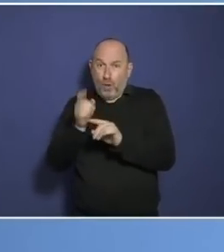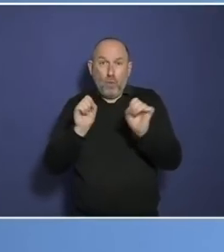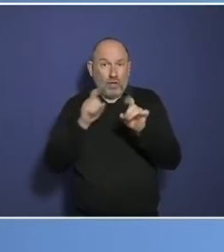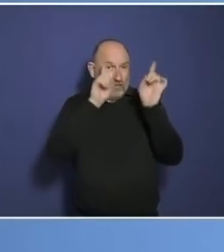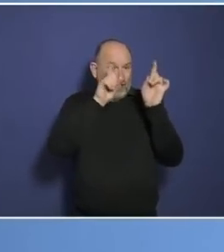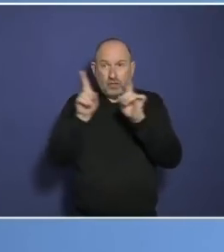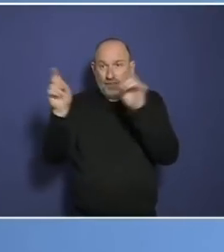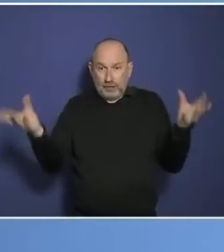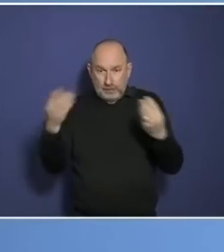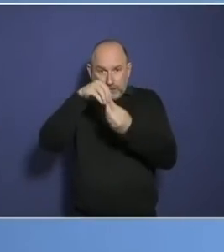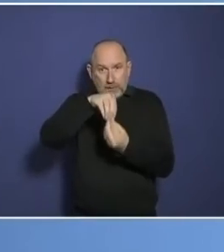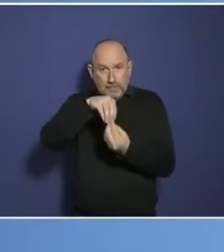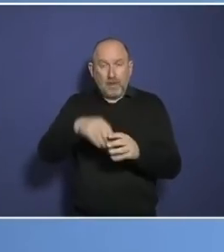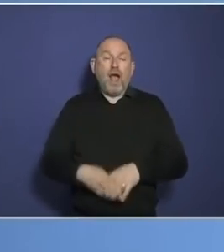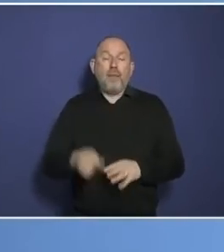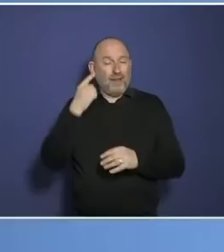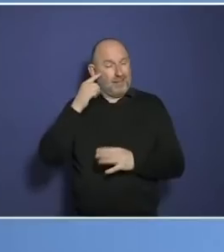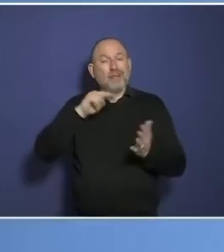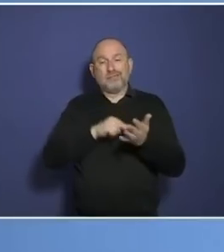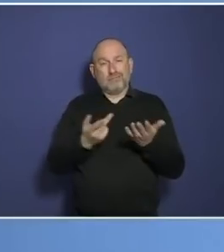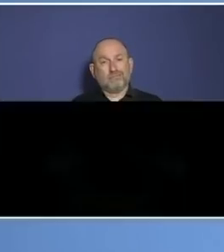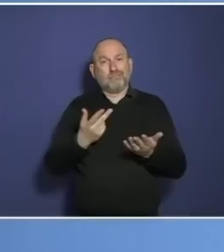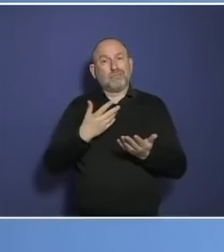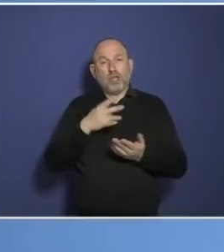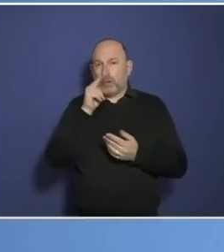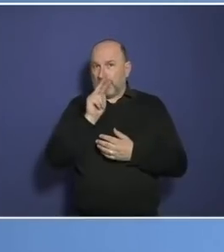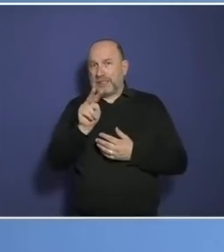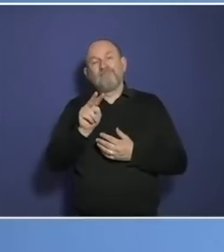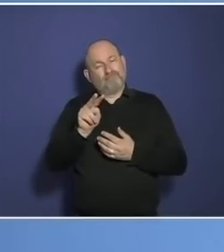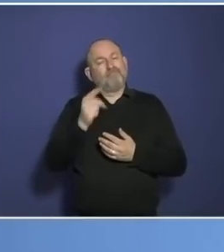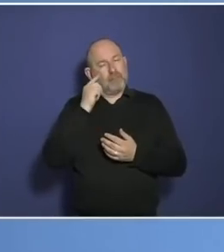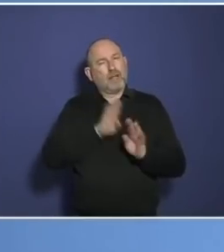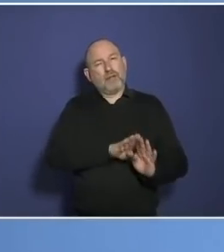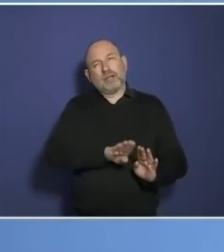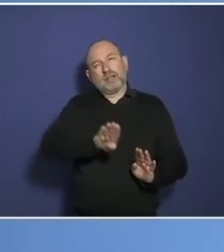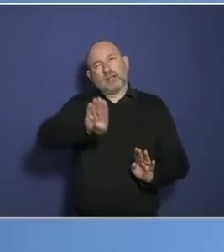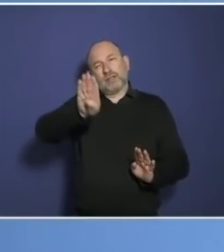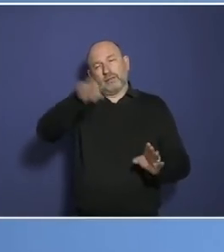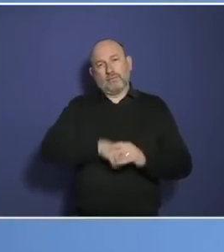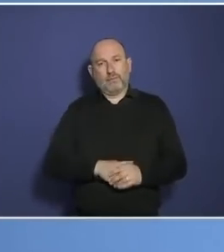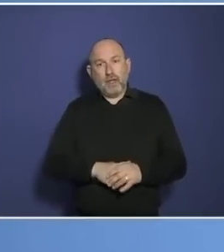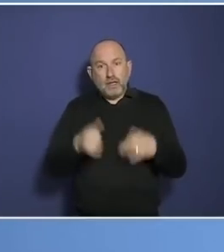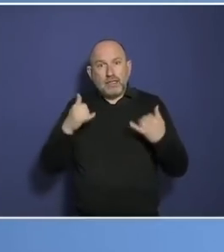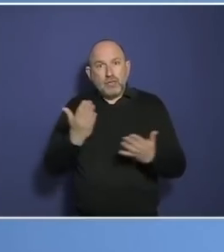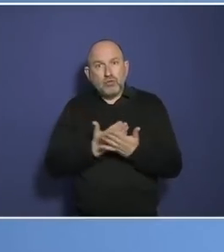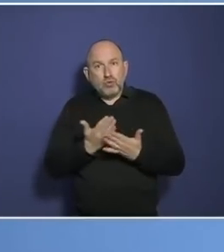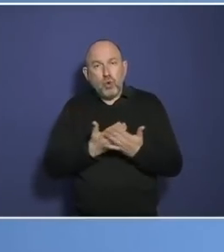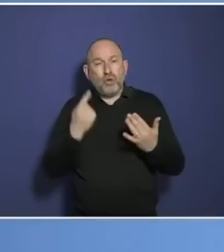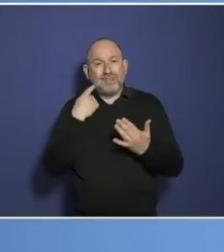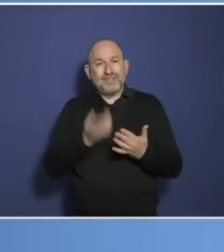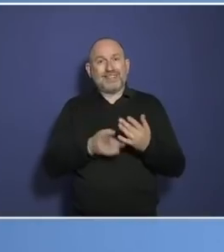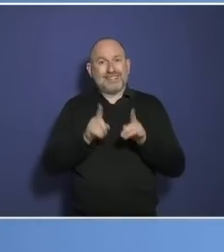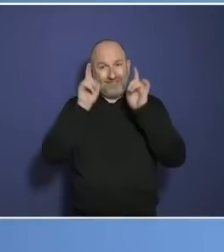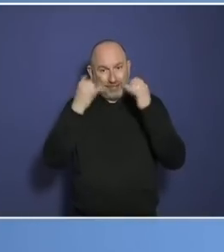Sie denken, Herr Lauterbach. das liegt daran, dass Sie wahrscheinlich nur mit den Wissenschaftlern kommunizieren und sich auch die Studien herauspicken. Denn es gibt andere